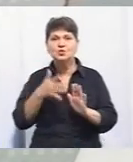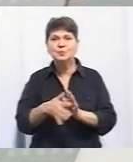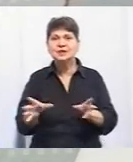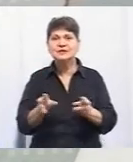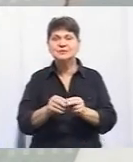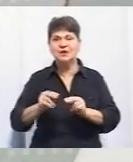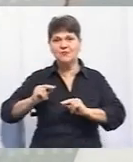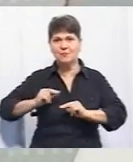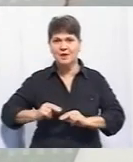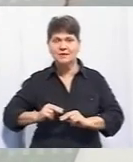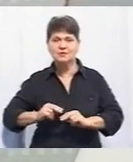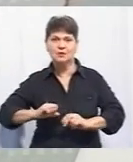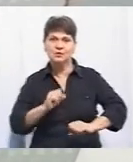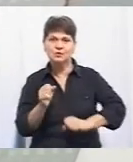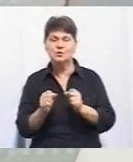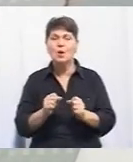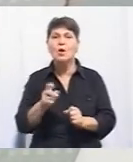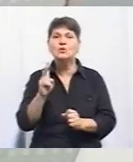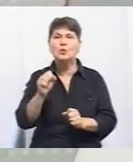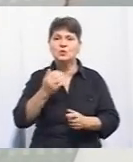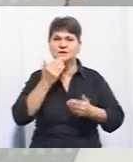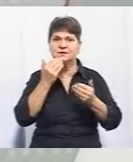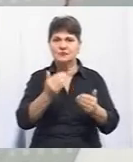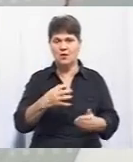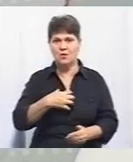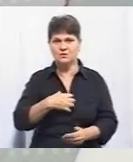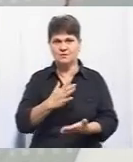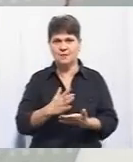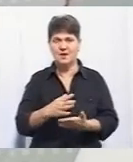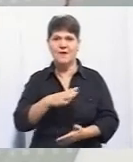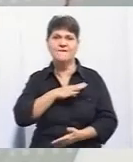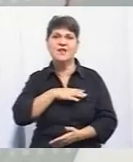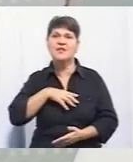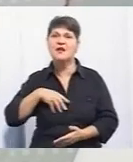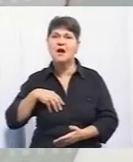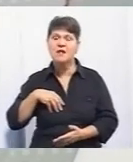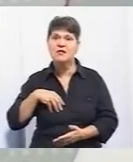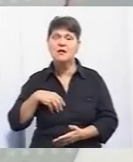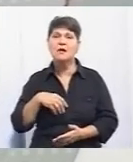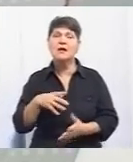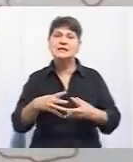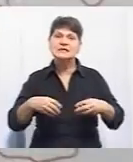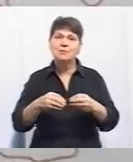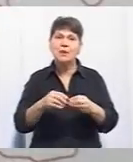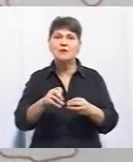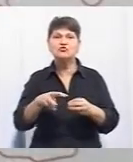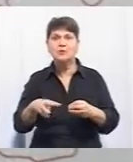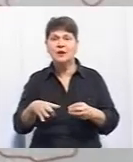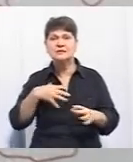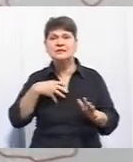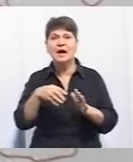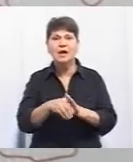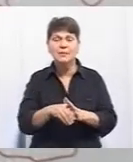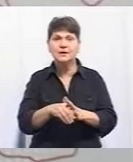Хто може звертатись? Основним ядром нашої цільвої аудиторії – це і ветерани. В тому числі, це можуть бути члени сімей ветеранів, члени сімей загиблих,